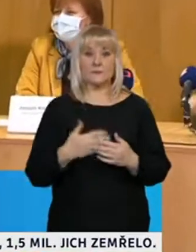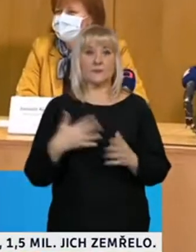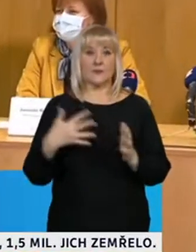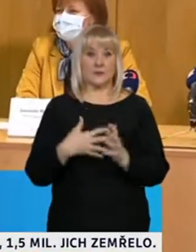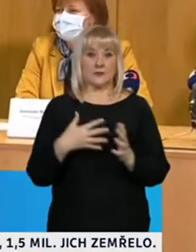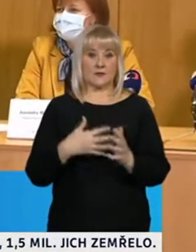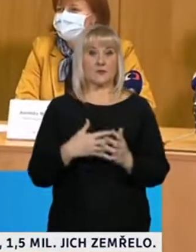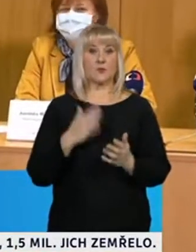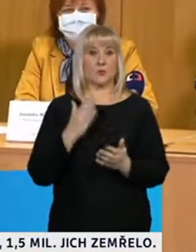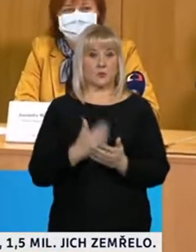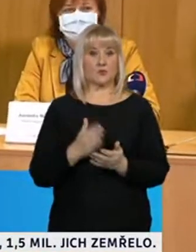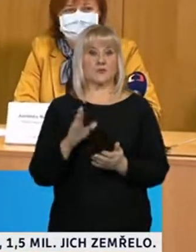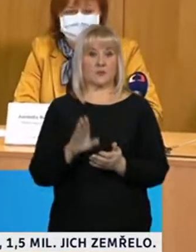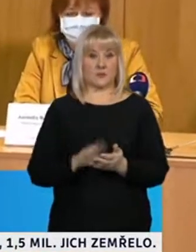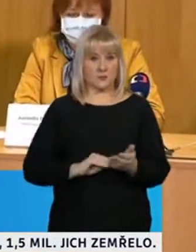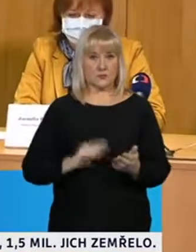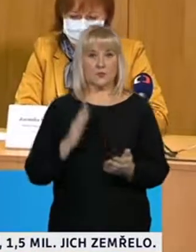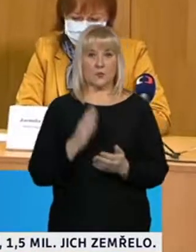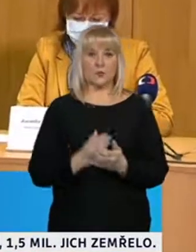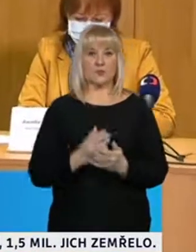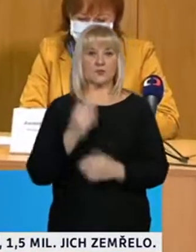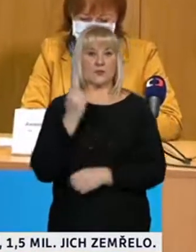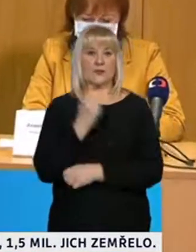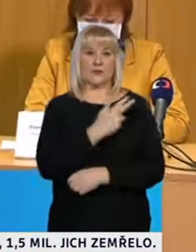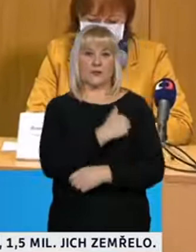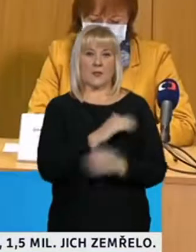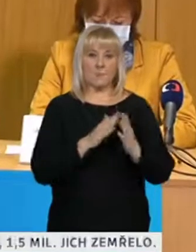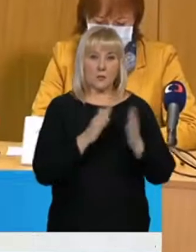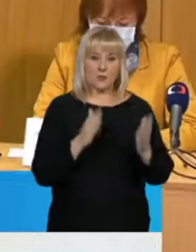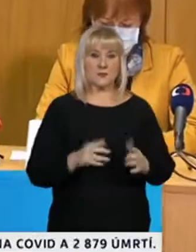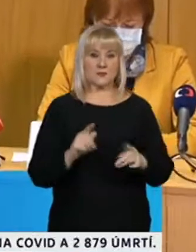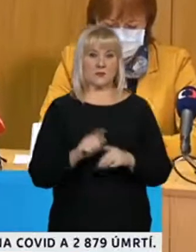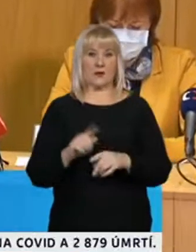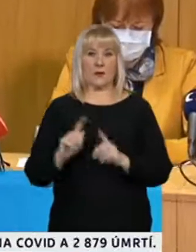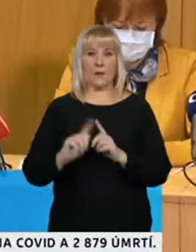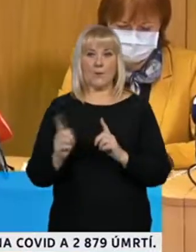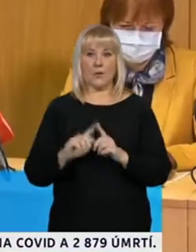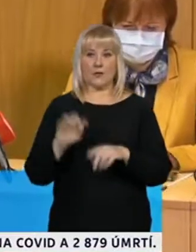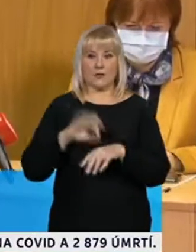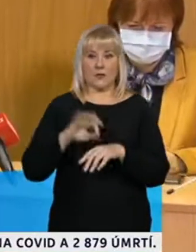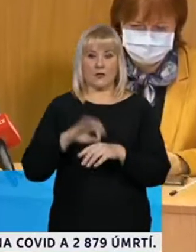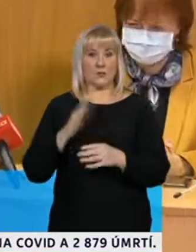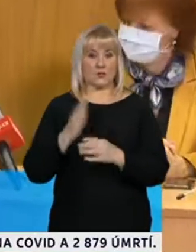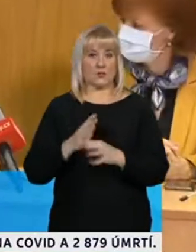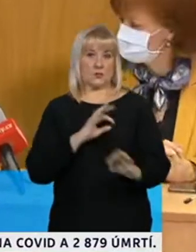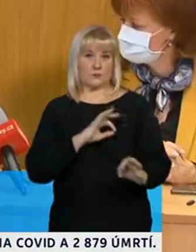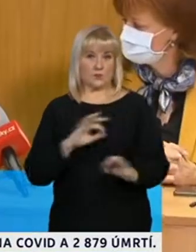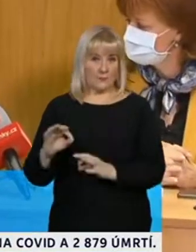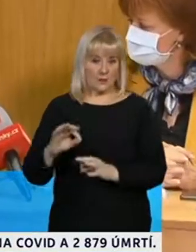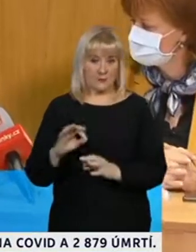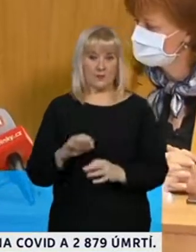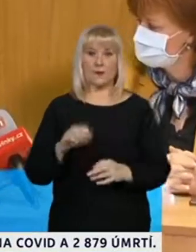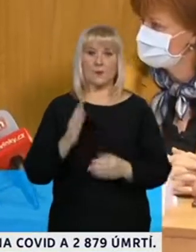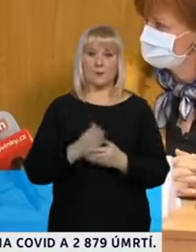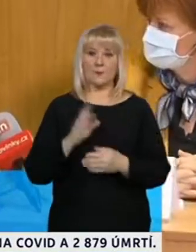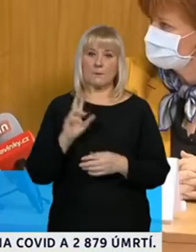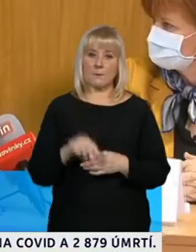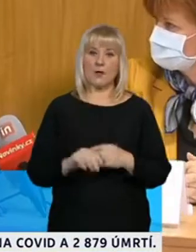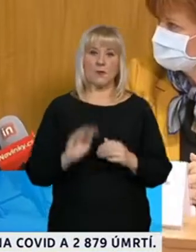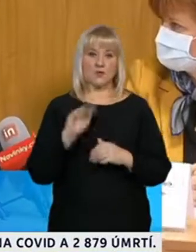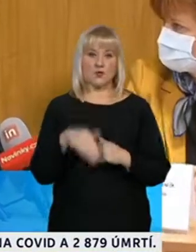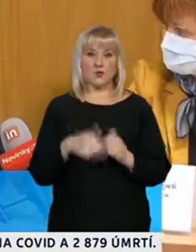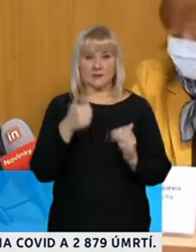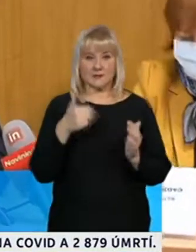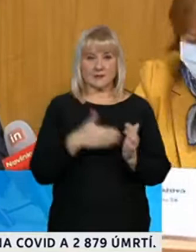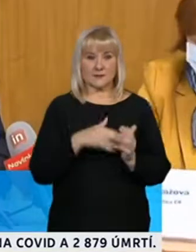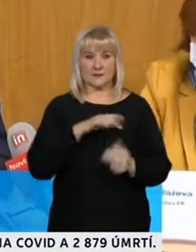začalo. Síť páteřních nemocnic a ambulantních lékařů je připravená a obsahuje více než tisíc míst, kde